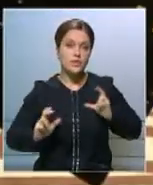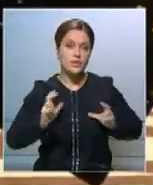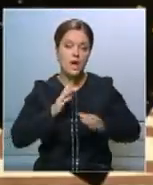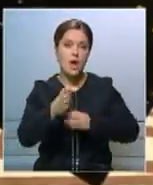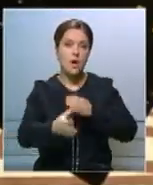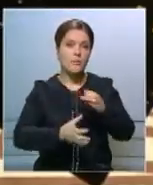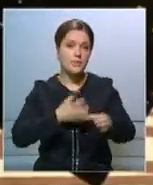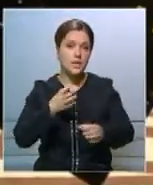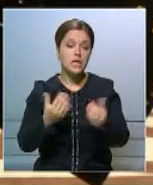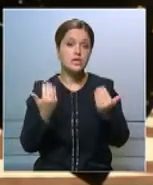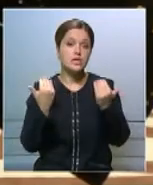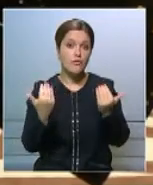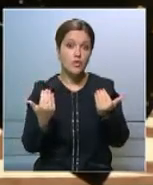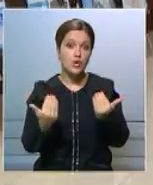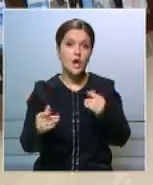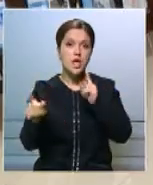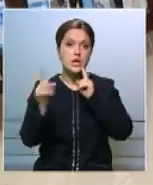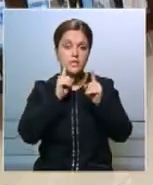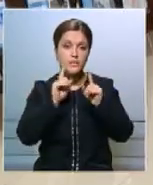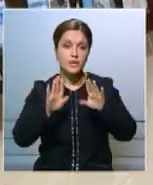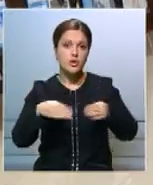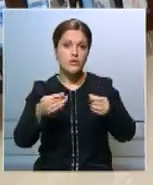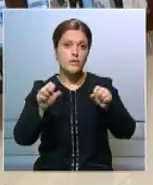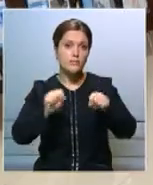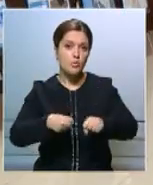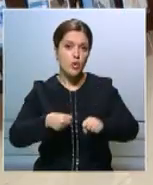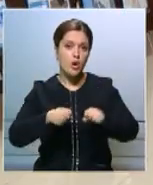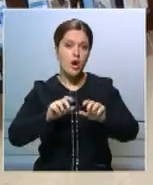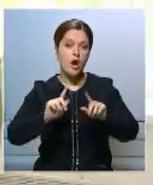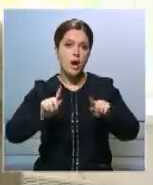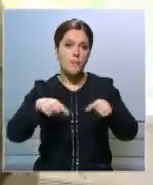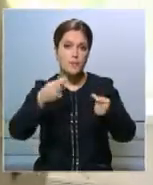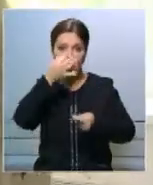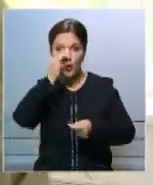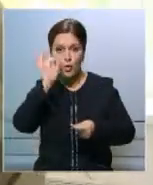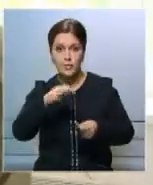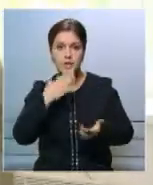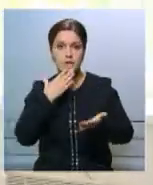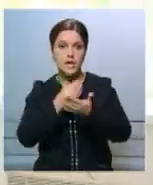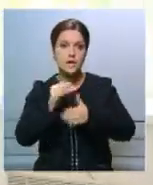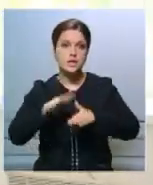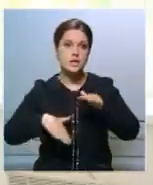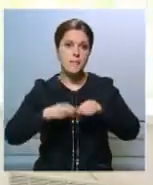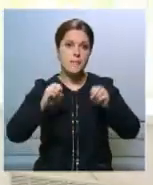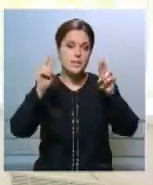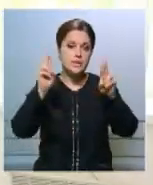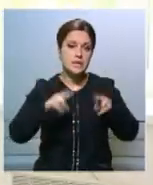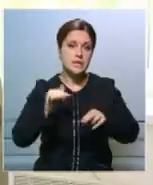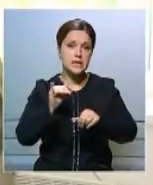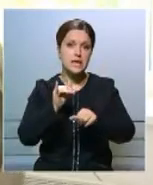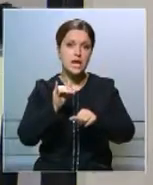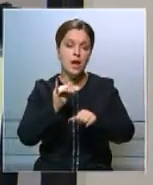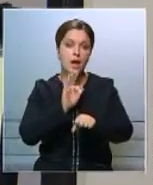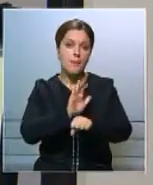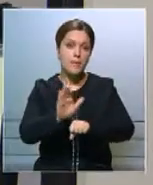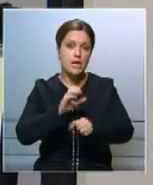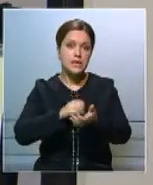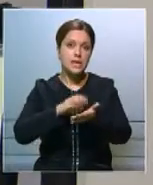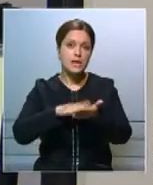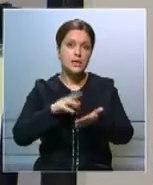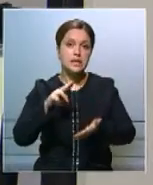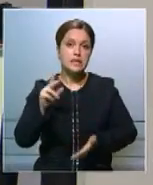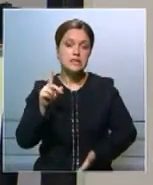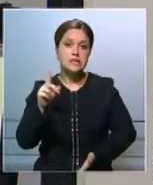мира. А сегодняшний семинар дает возможность обмена опытом между отечественными экспертами и поставщиками данных ДЗЗ